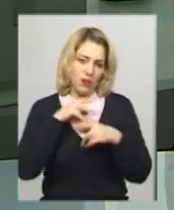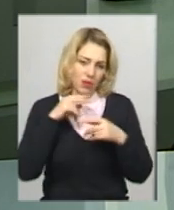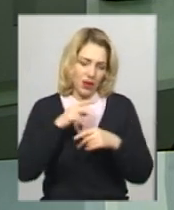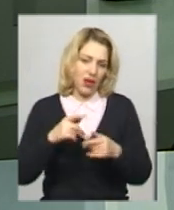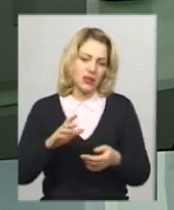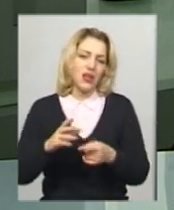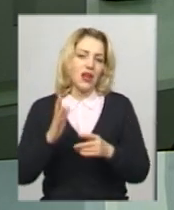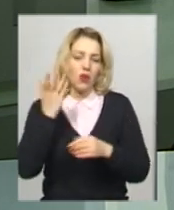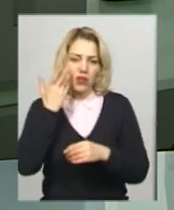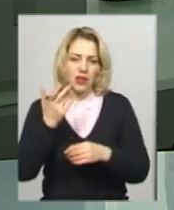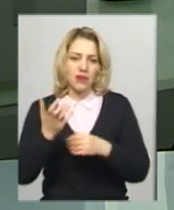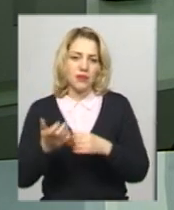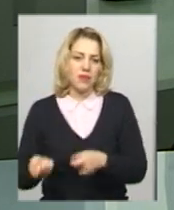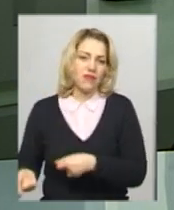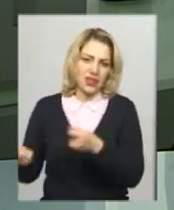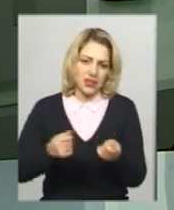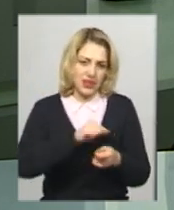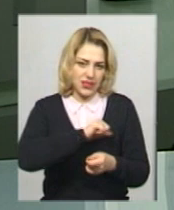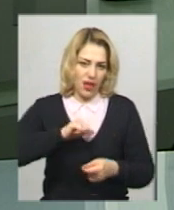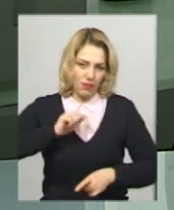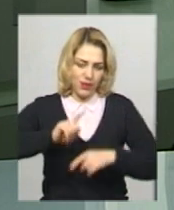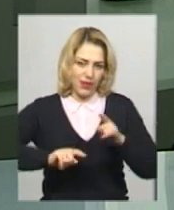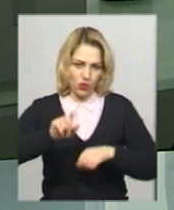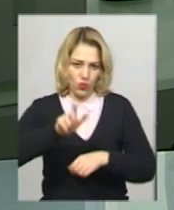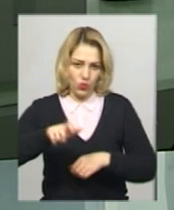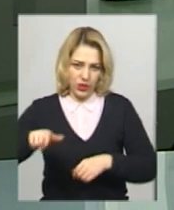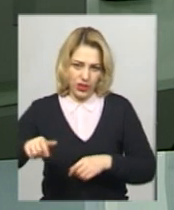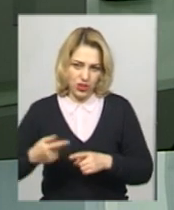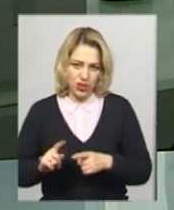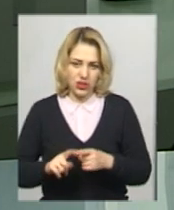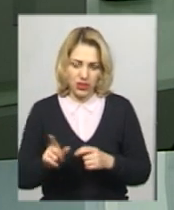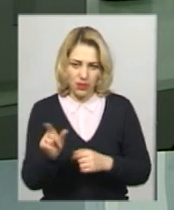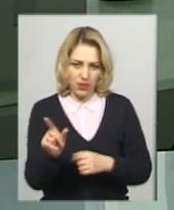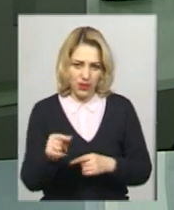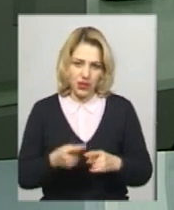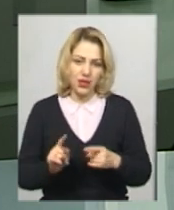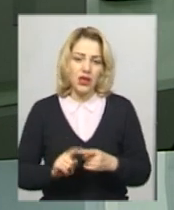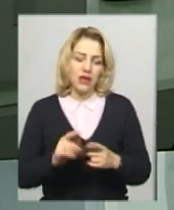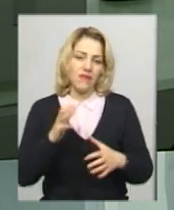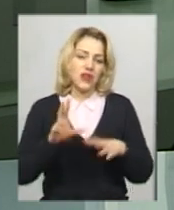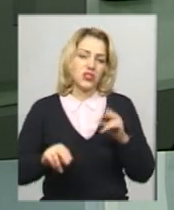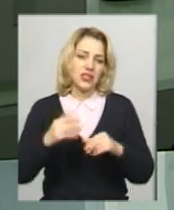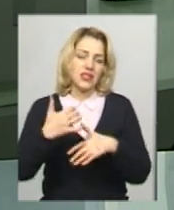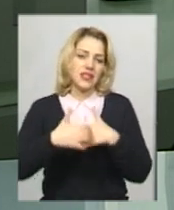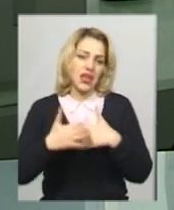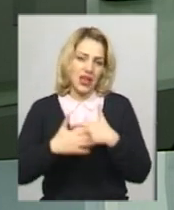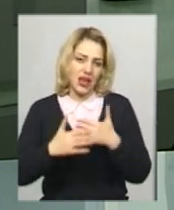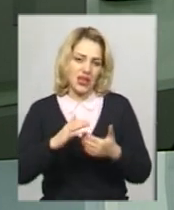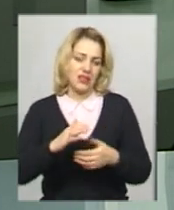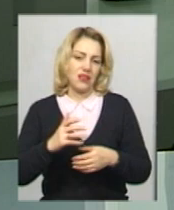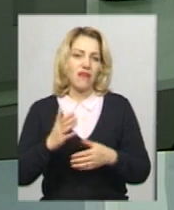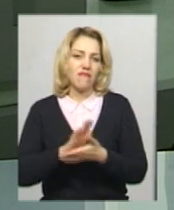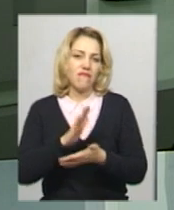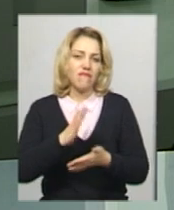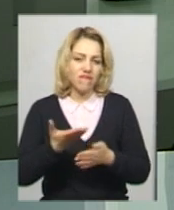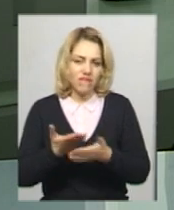лікарні доставили родичі хворих. Зараз стан здоров'я подружжя медики оцінюють як середньоважкий. Нагадаю, минулого року на Хмельниччині